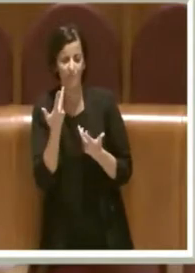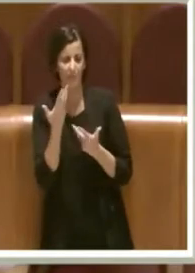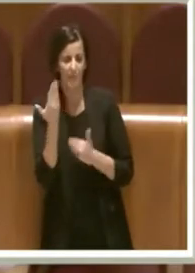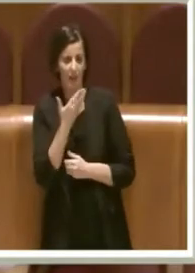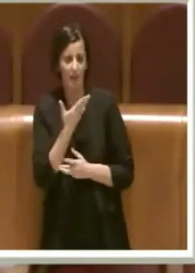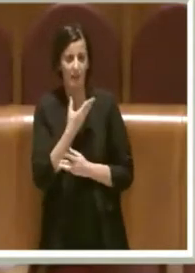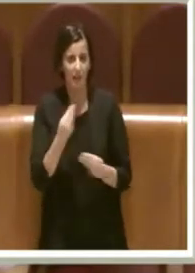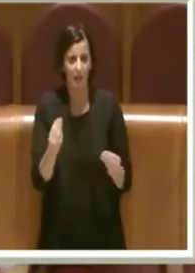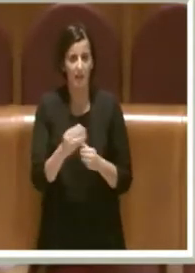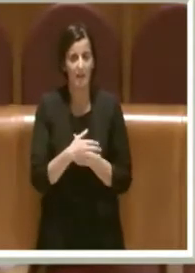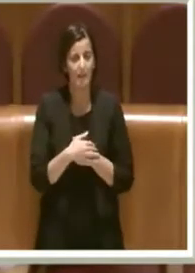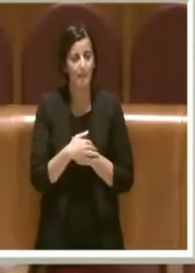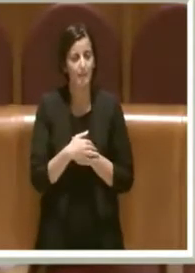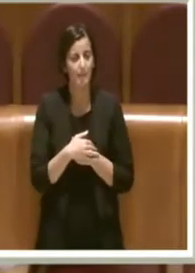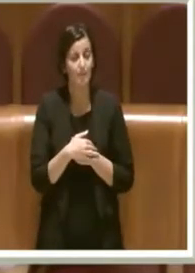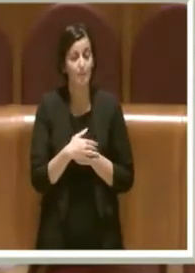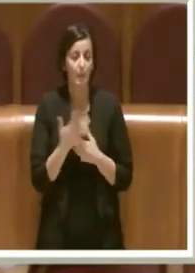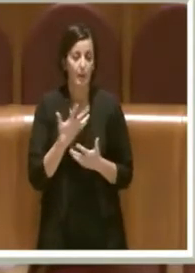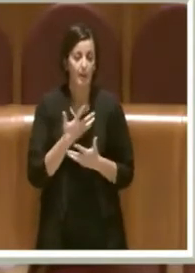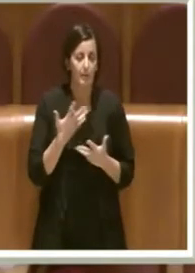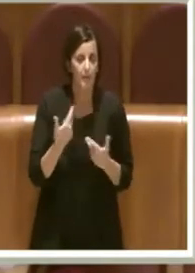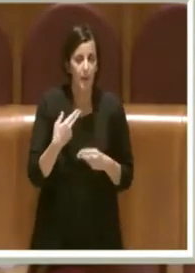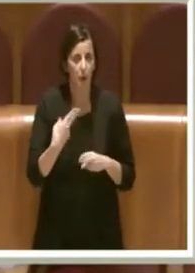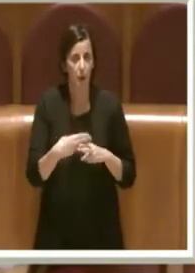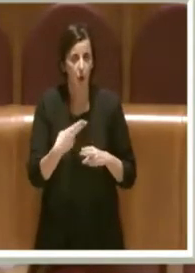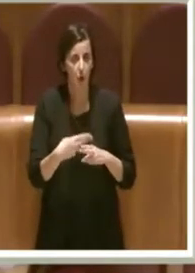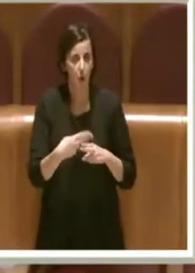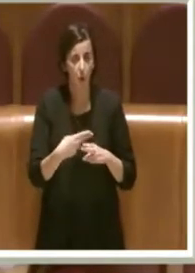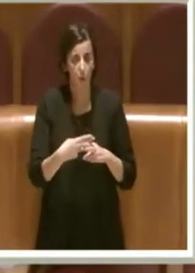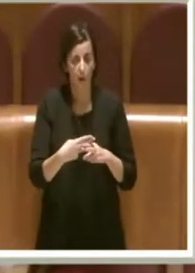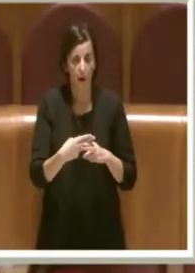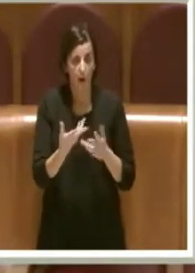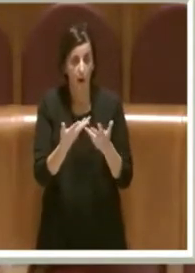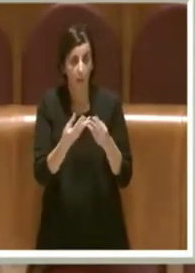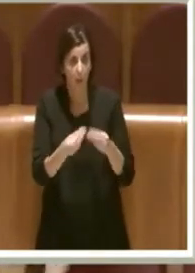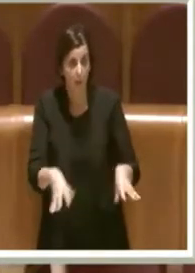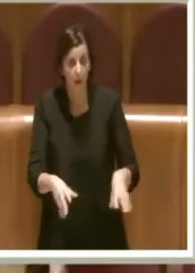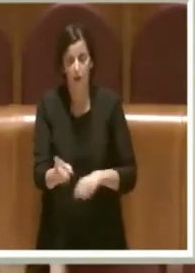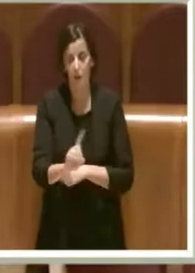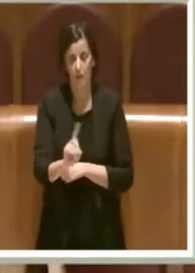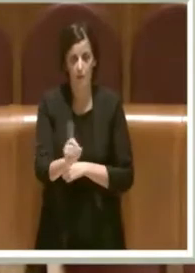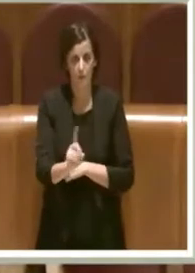Per carità, Roma per questo non sarà persa, signor Sindaco.